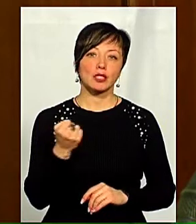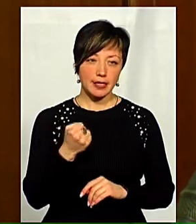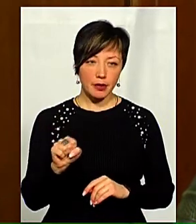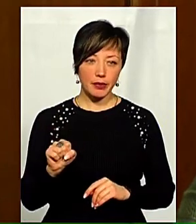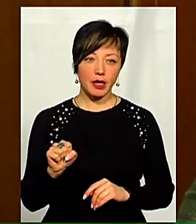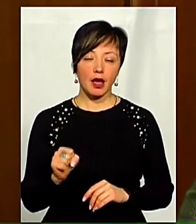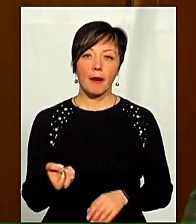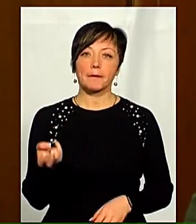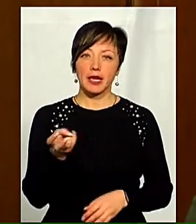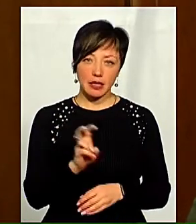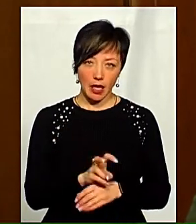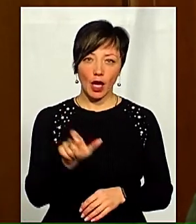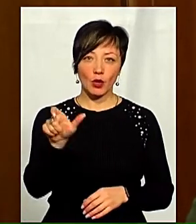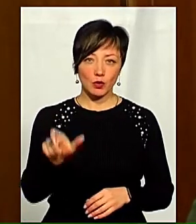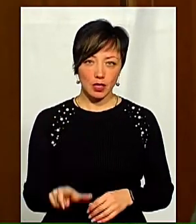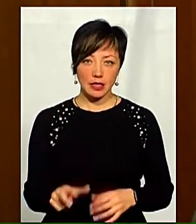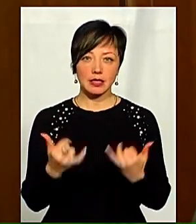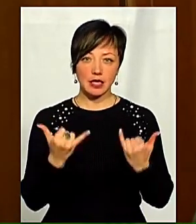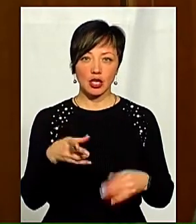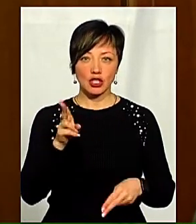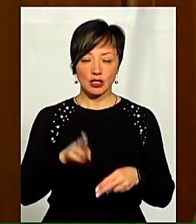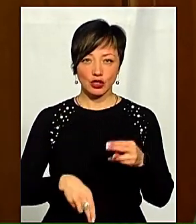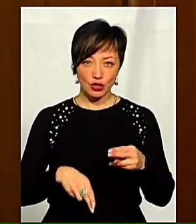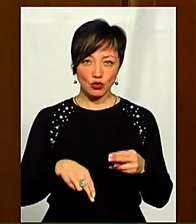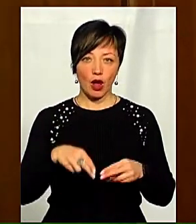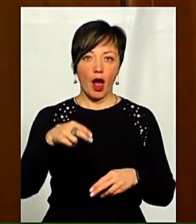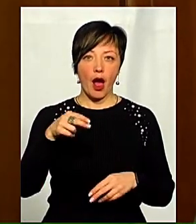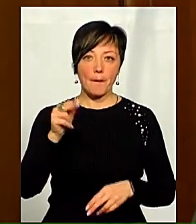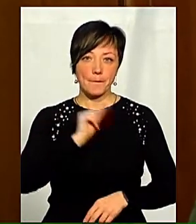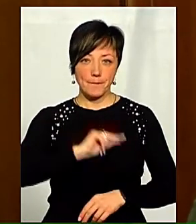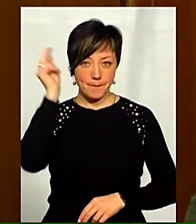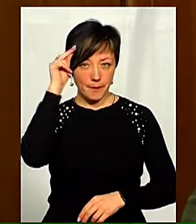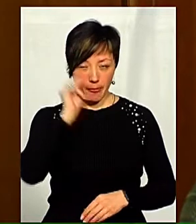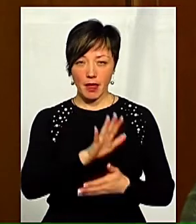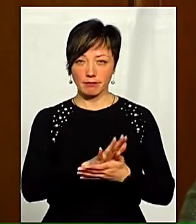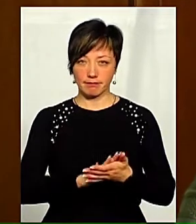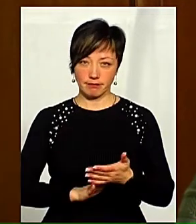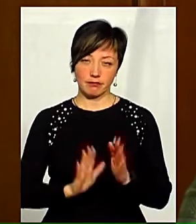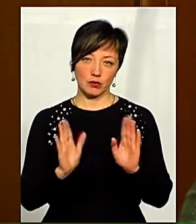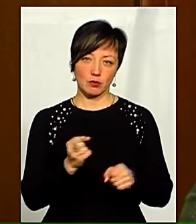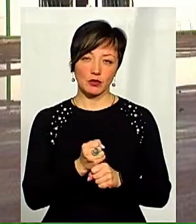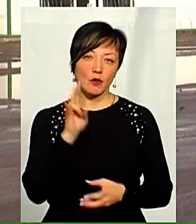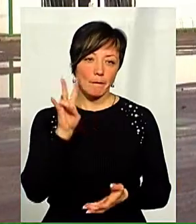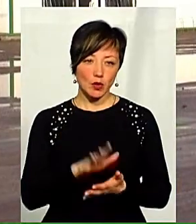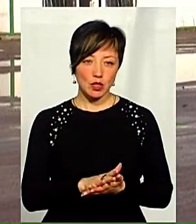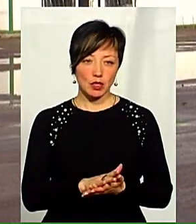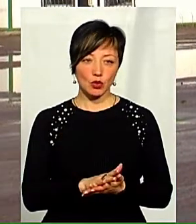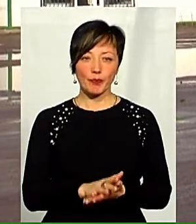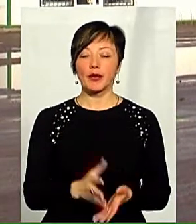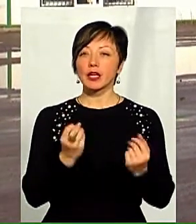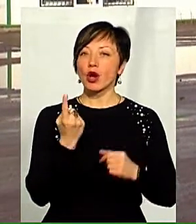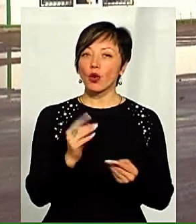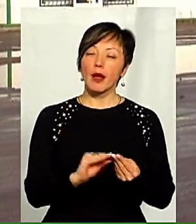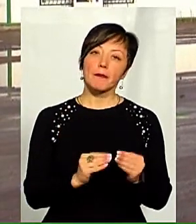прийде людина, яка зараз закінчує інтернатуру і буде там працювати вже постійно. Ще одна